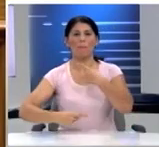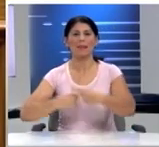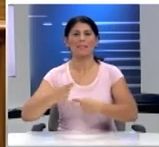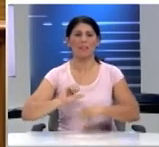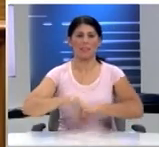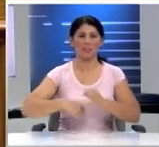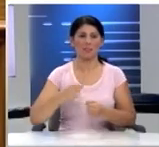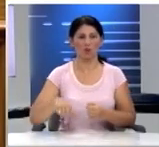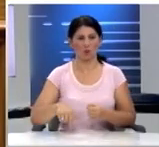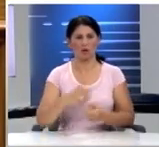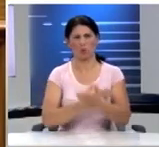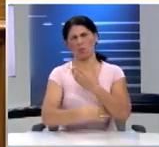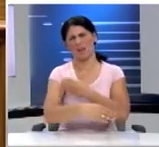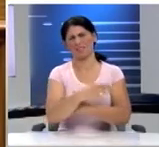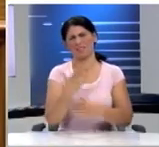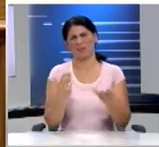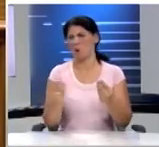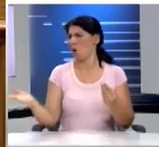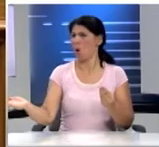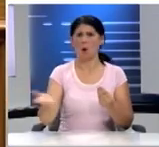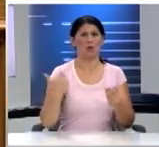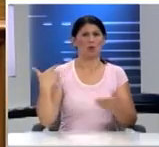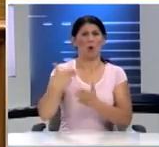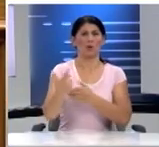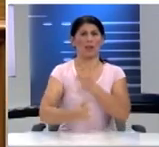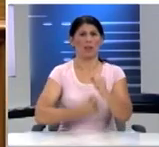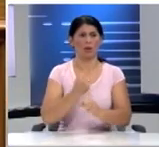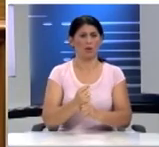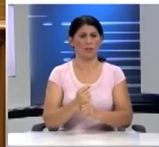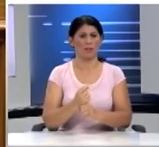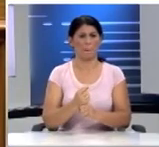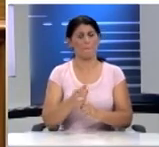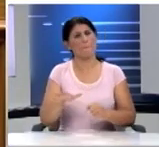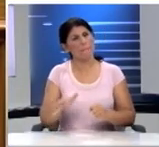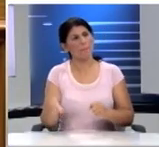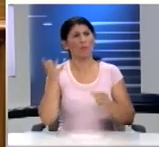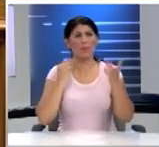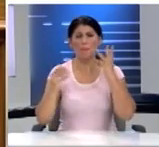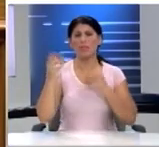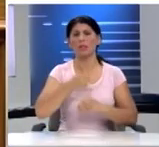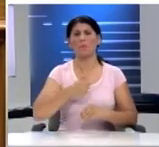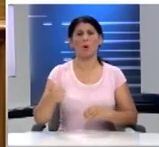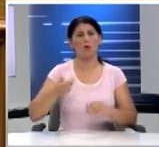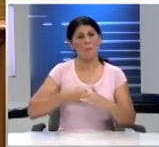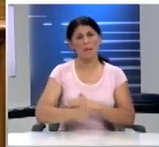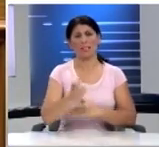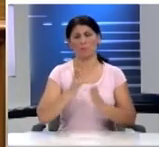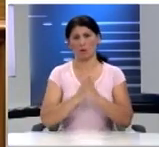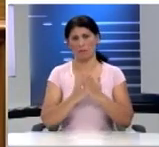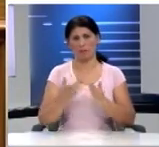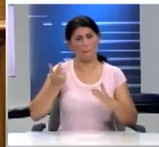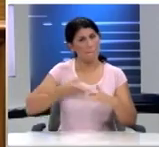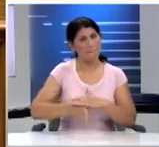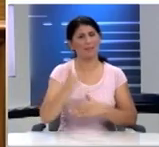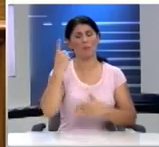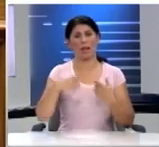Νομίζω ότι έχετε πλέον κουραστεί Μετά από τόσα χρόνια Που μπορεί να μαθαίνετε μόνο Μέσα από ένα βιβλίο Μόνο μέσα